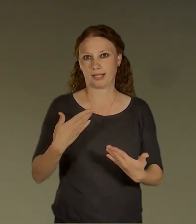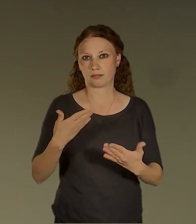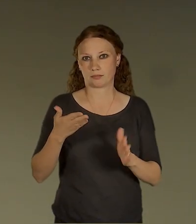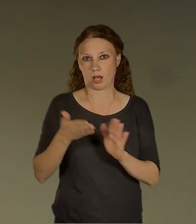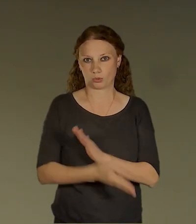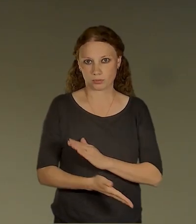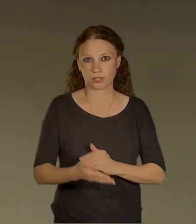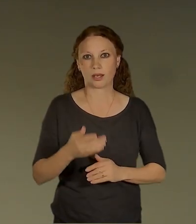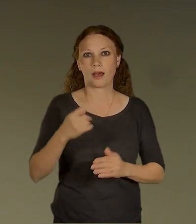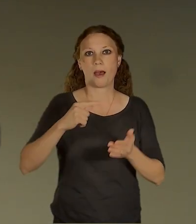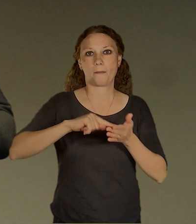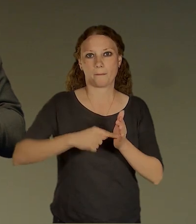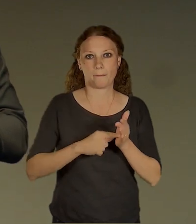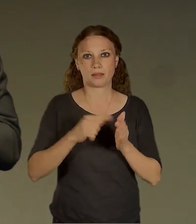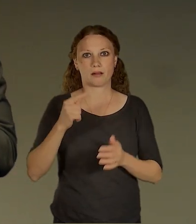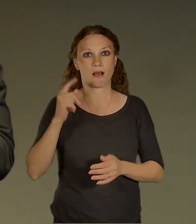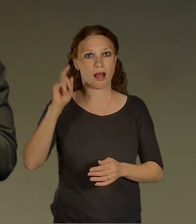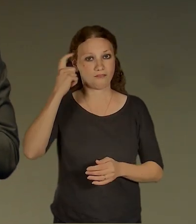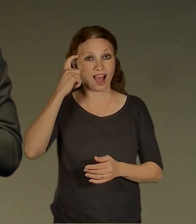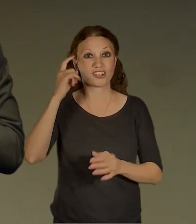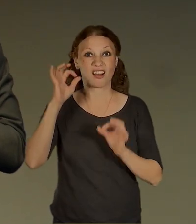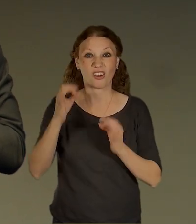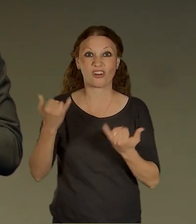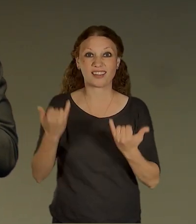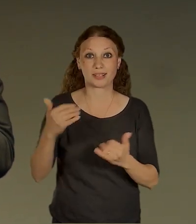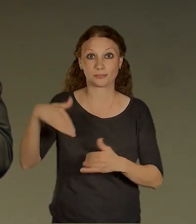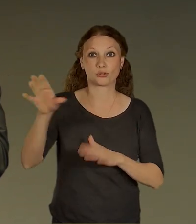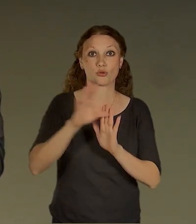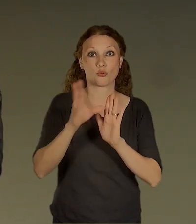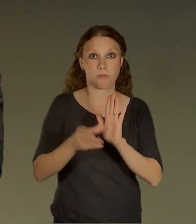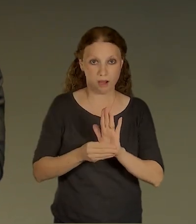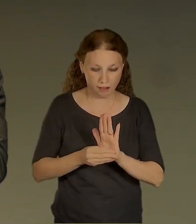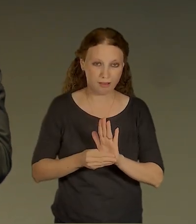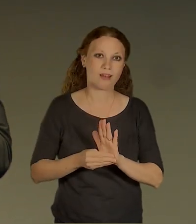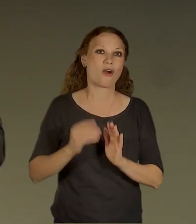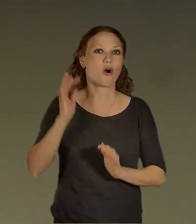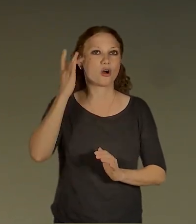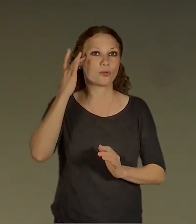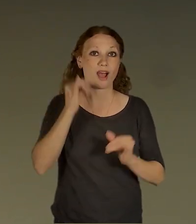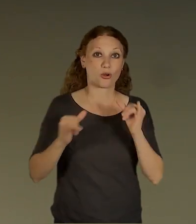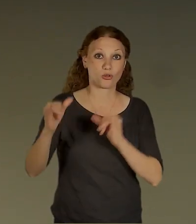je na odborné konferenci v Dubaji, kde se ho tedy ptají, jak dělat správně město.